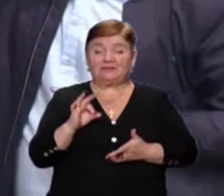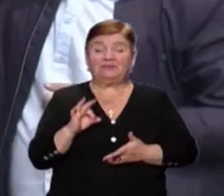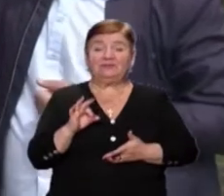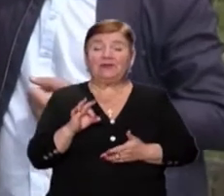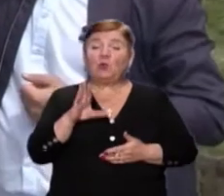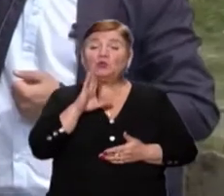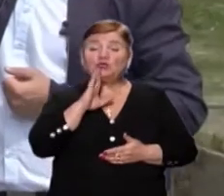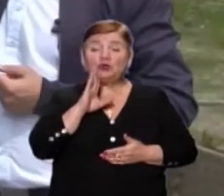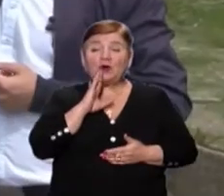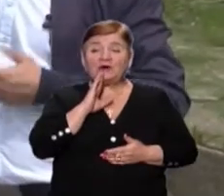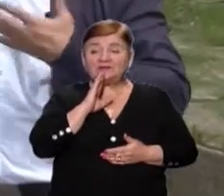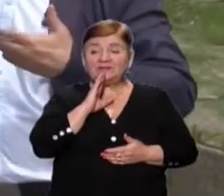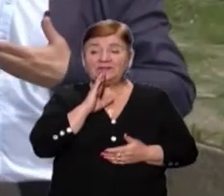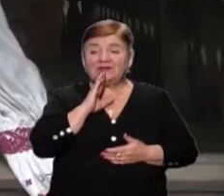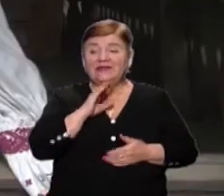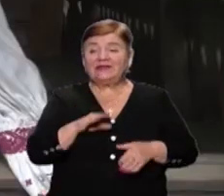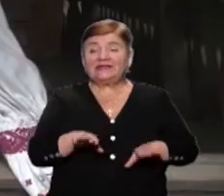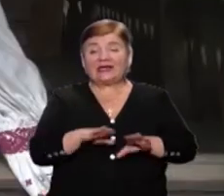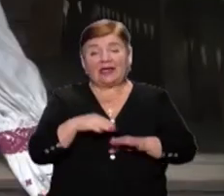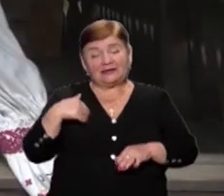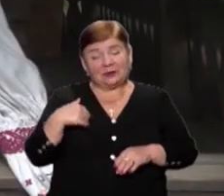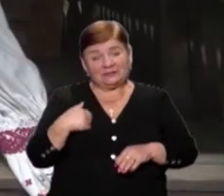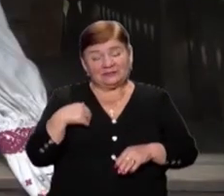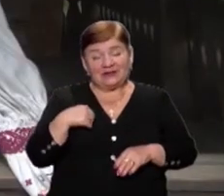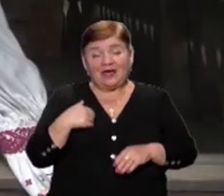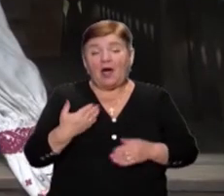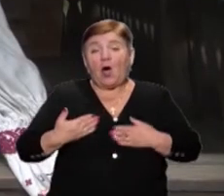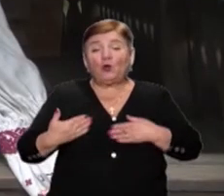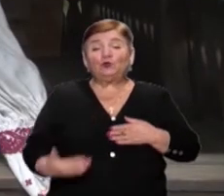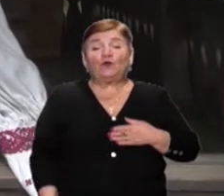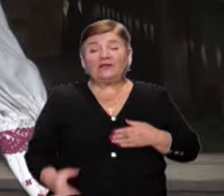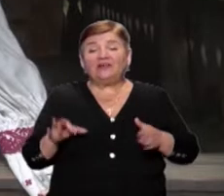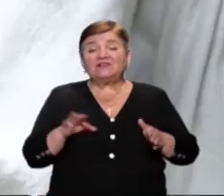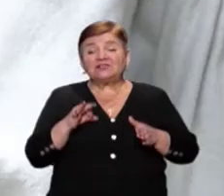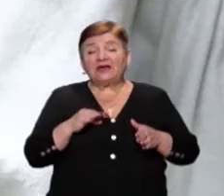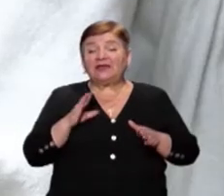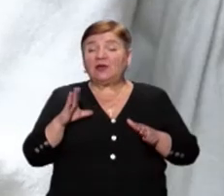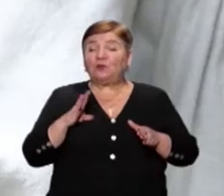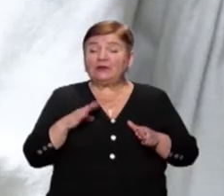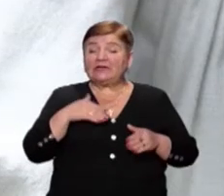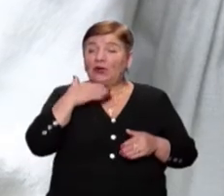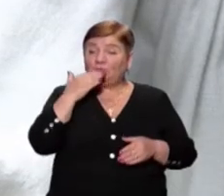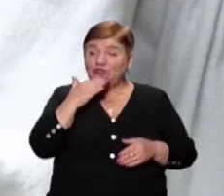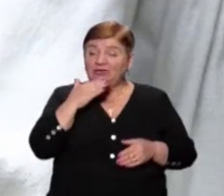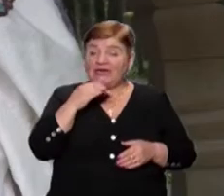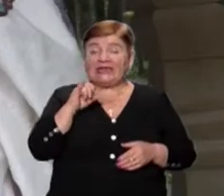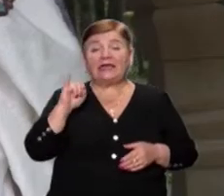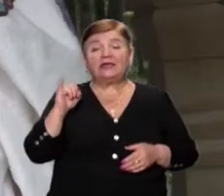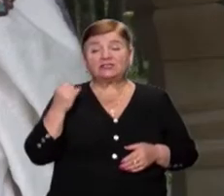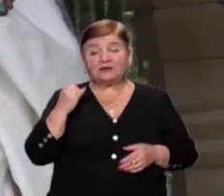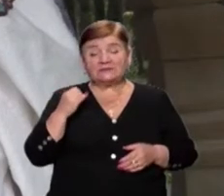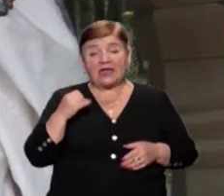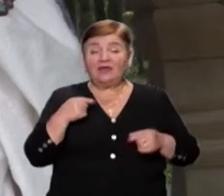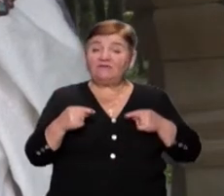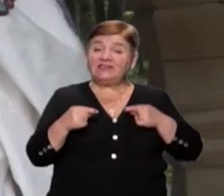жінок вже заміжніх. Довгі вишиванки були характерні не лише для Хущини, а, зокрема, і Іршавщини.